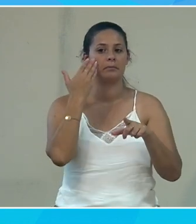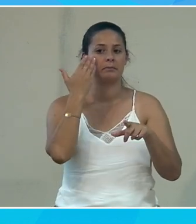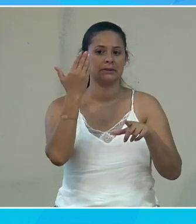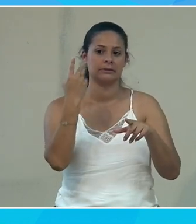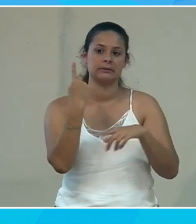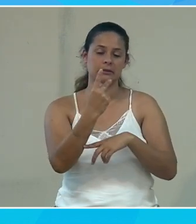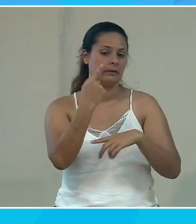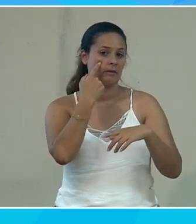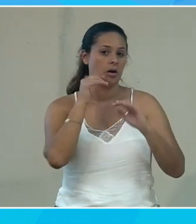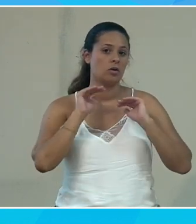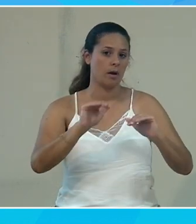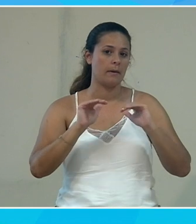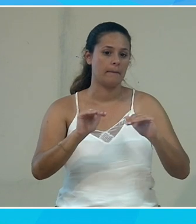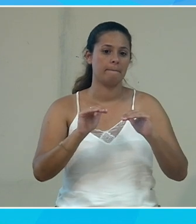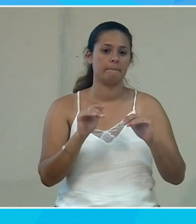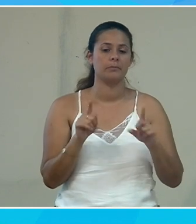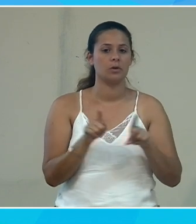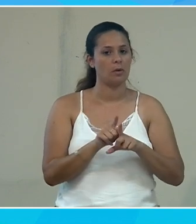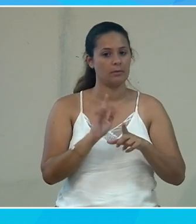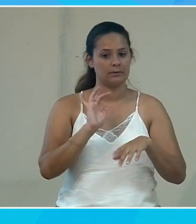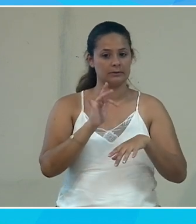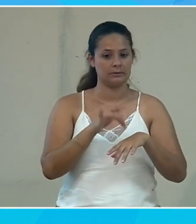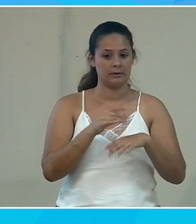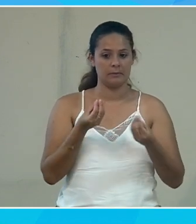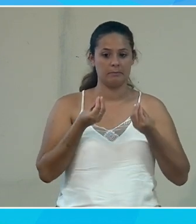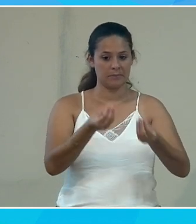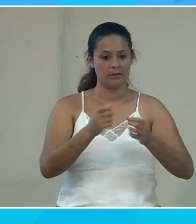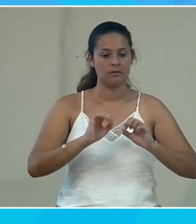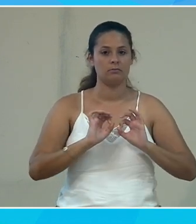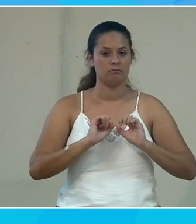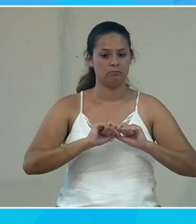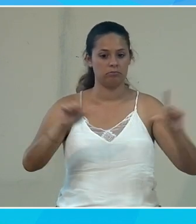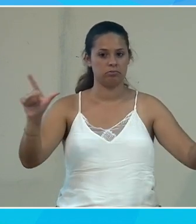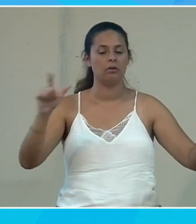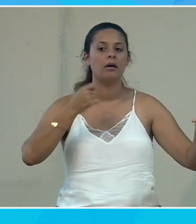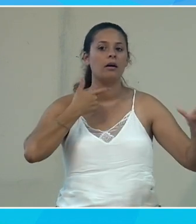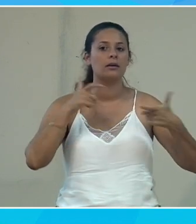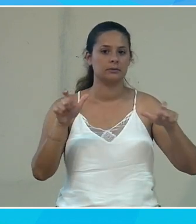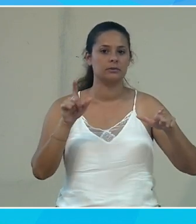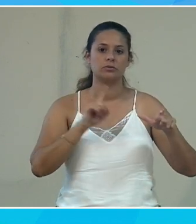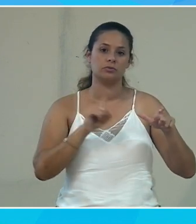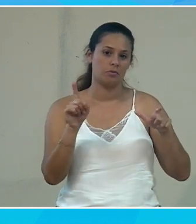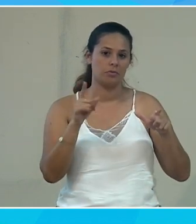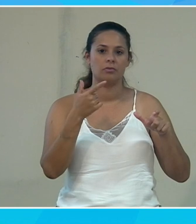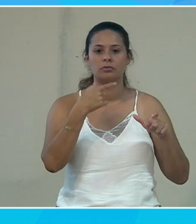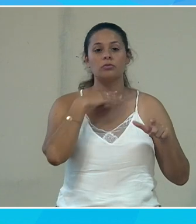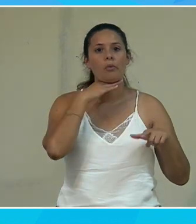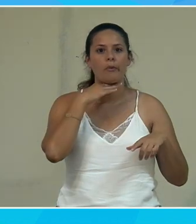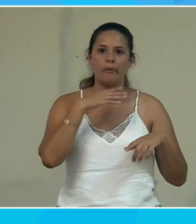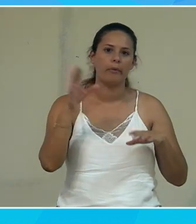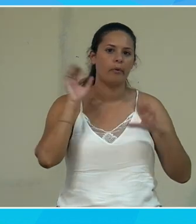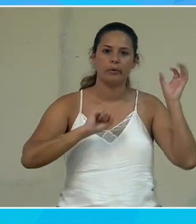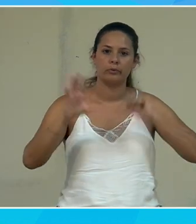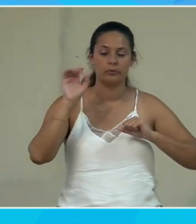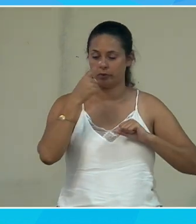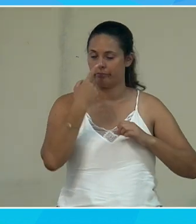ça on ne dira jamais assez c'est pas au moment où le site vous le mettez en ligne qu'il faut vous poser la question est-ce qu'il est accessible ça on a trop entendu ça et ça